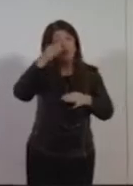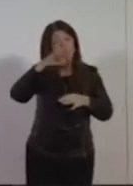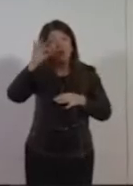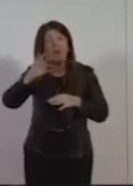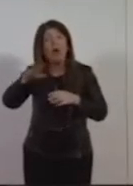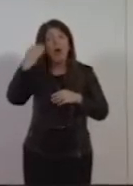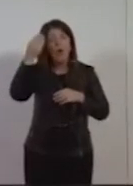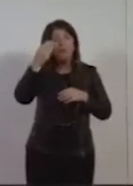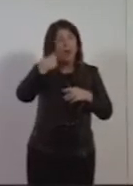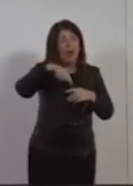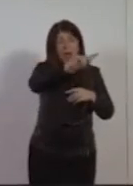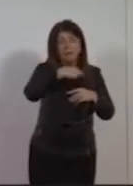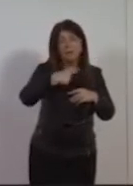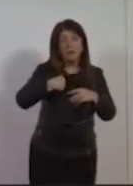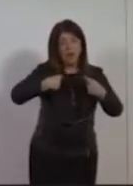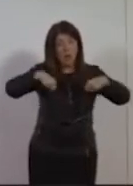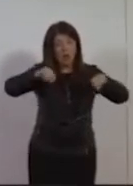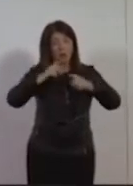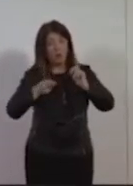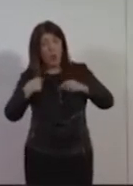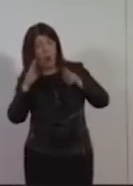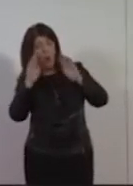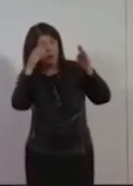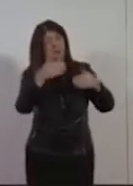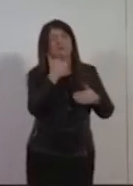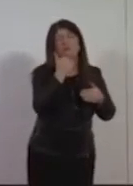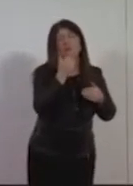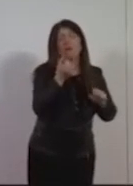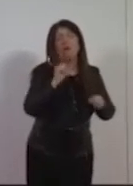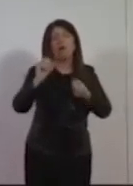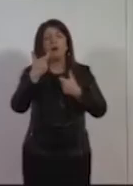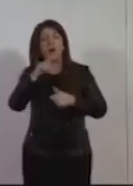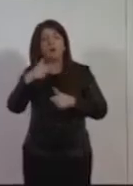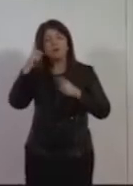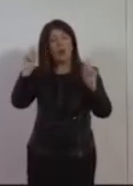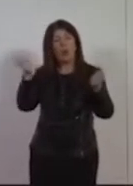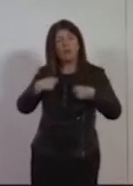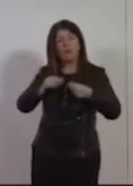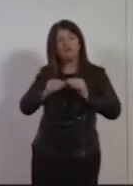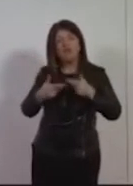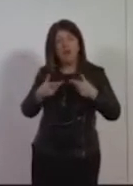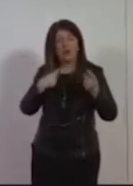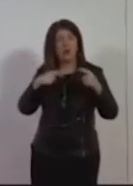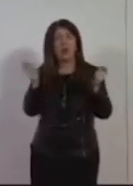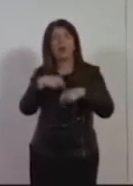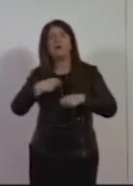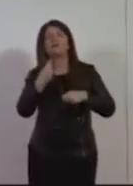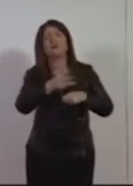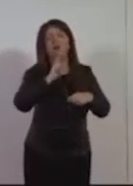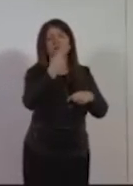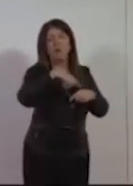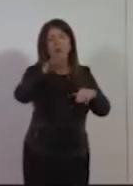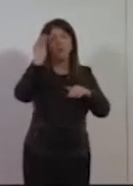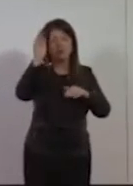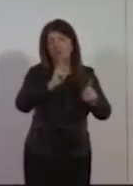che noi di loro non ce ne vogliamo occupare, perché non sappiamo come fare a dare loro una risposta per il futuro. E questo sarebbe un